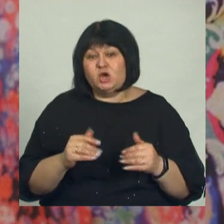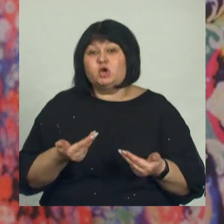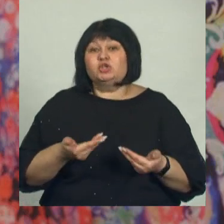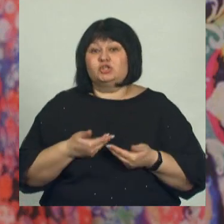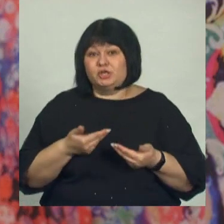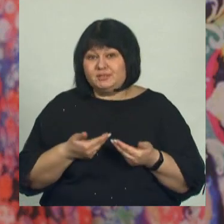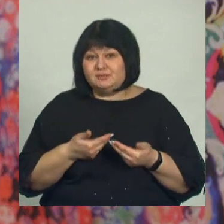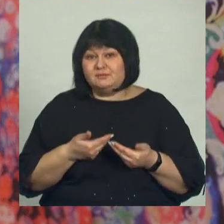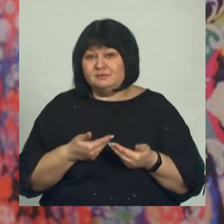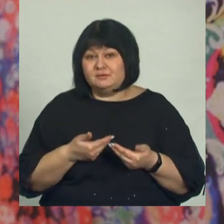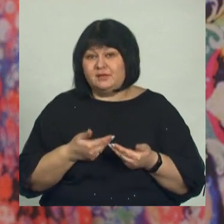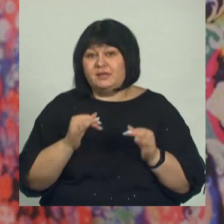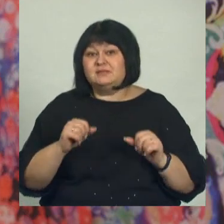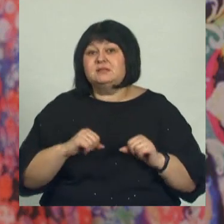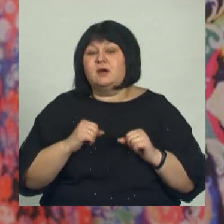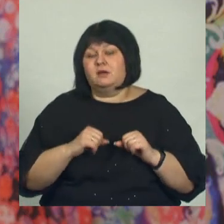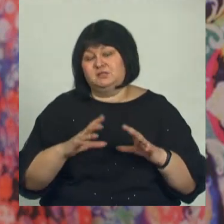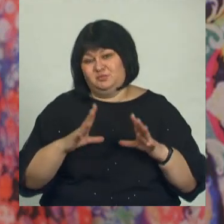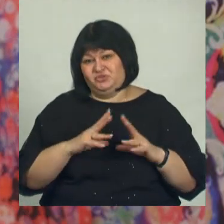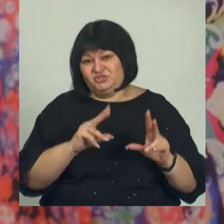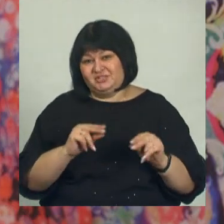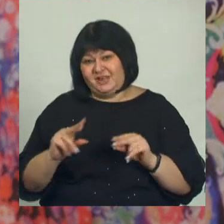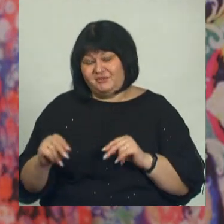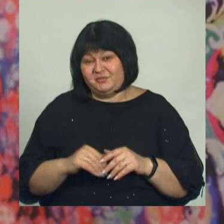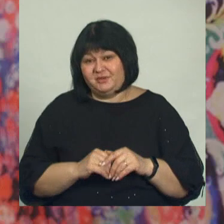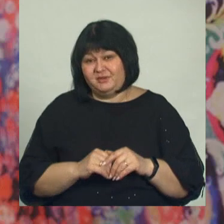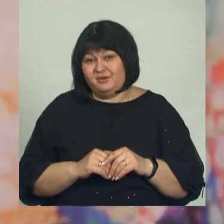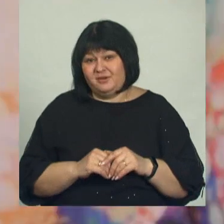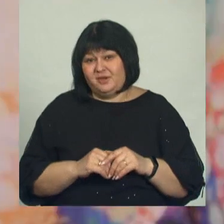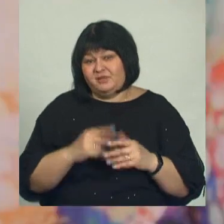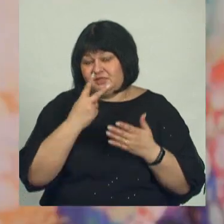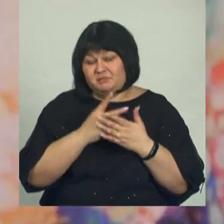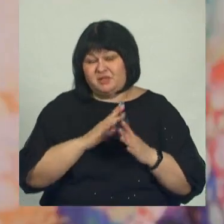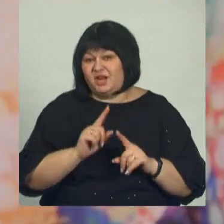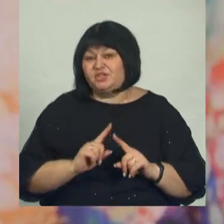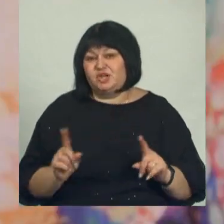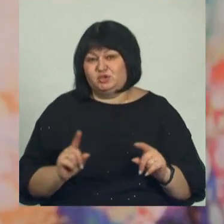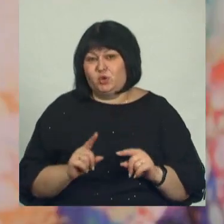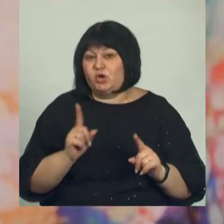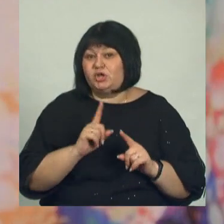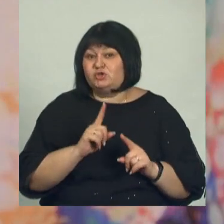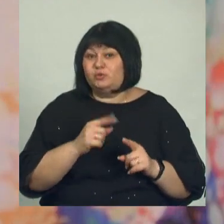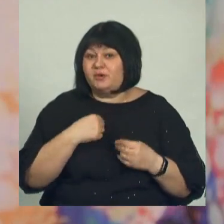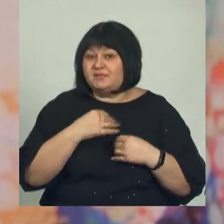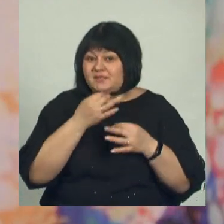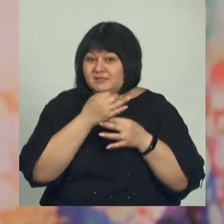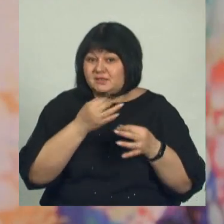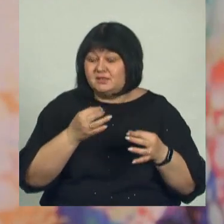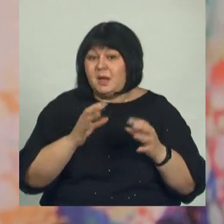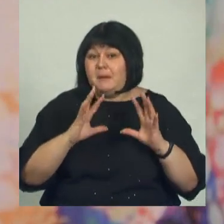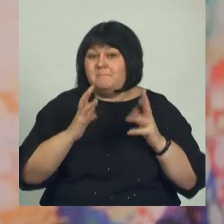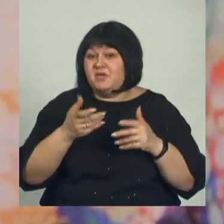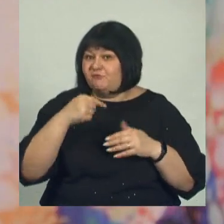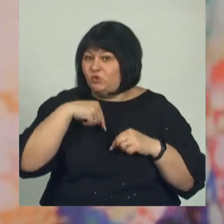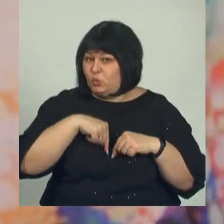Жить и стараться быть счастливыми. Вопреки всему. И самое главное, что хотелось бы донести, мир внутри